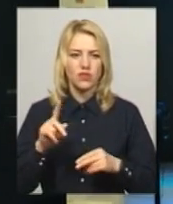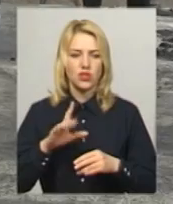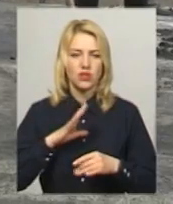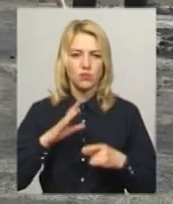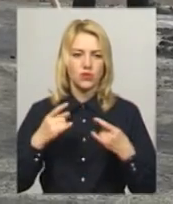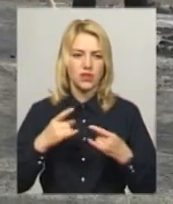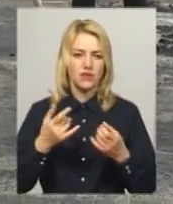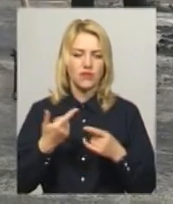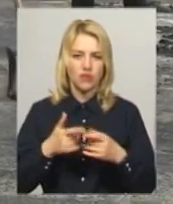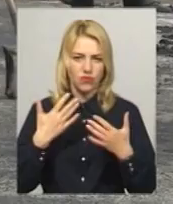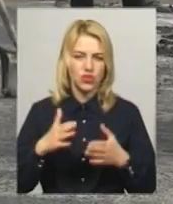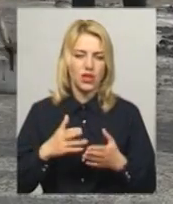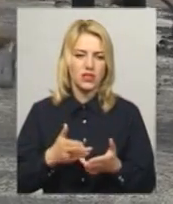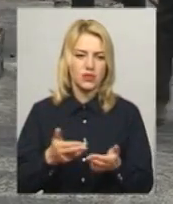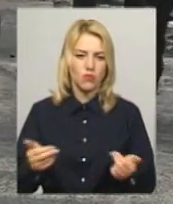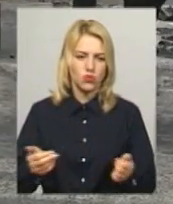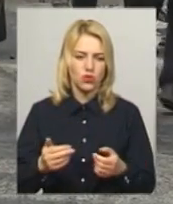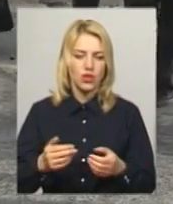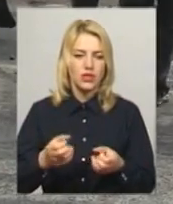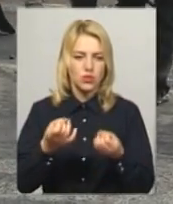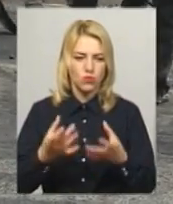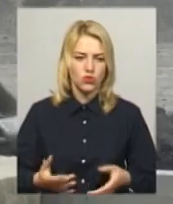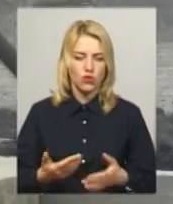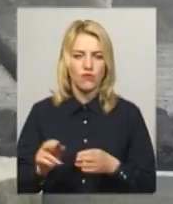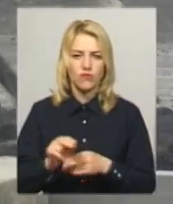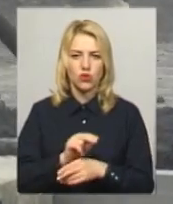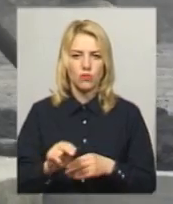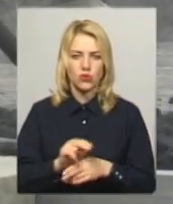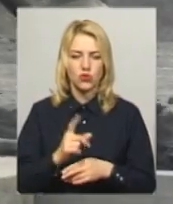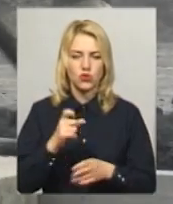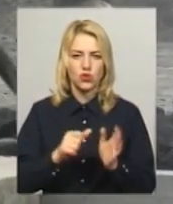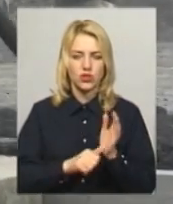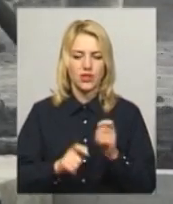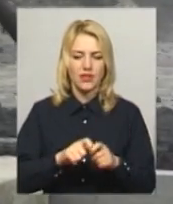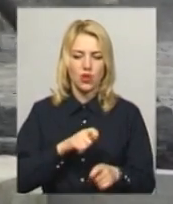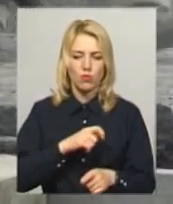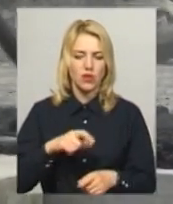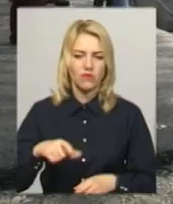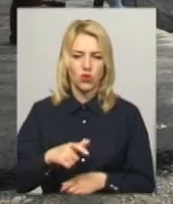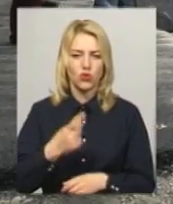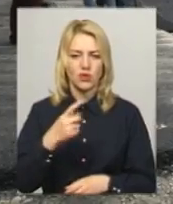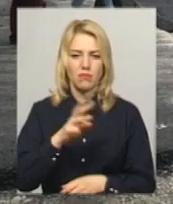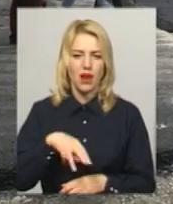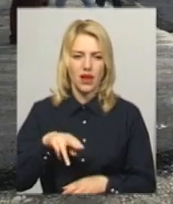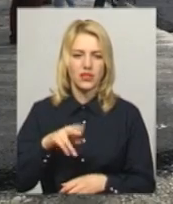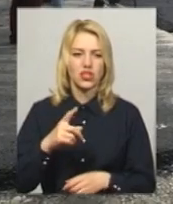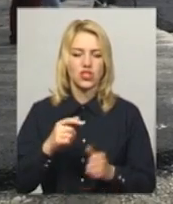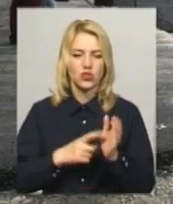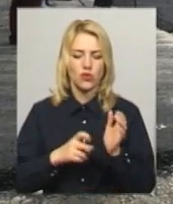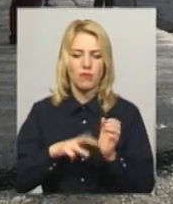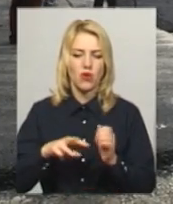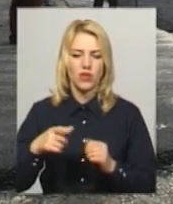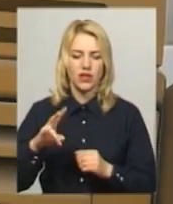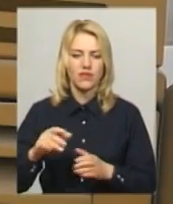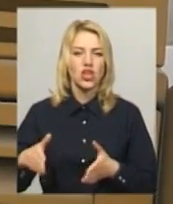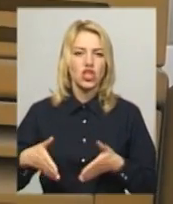За словами Вадима Лозового, за рік відремонтовано 160 км доріг на суму мільярд 700 мільйонів гривень. Стосовно автошляху